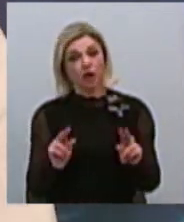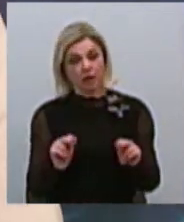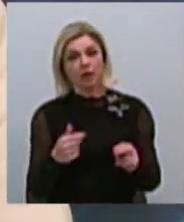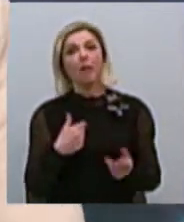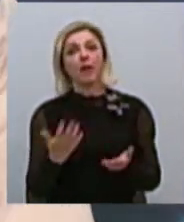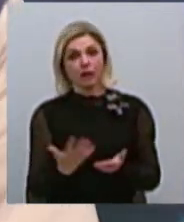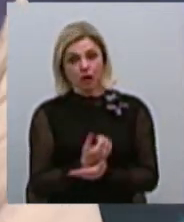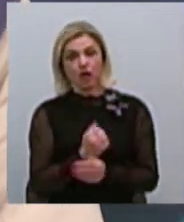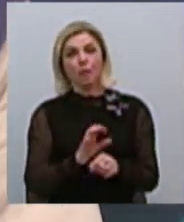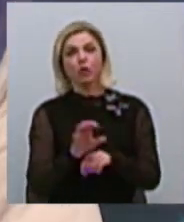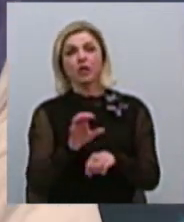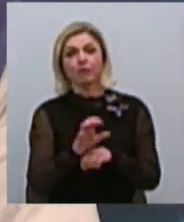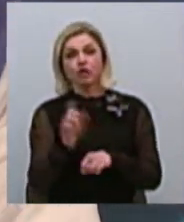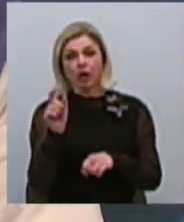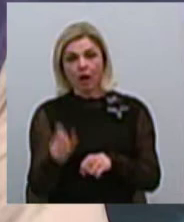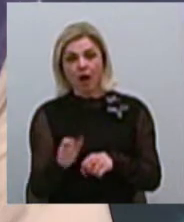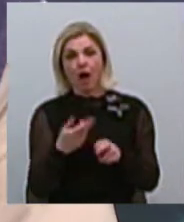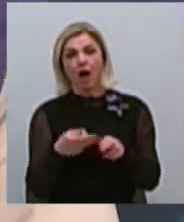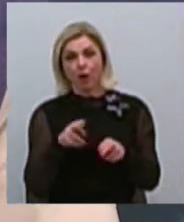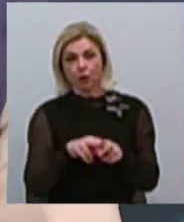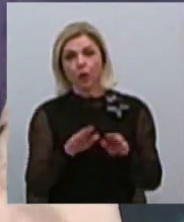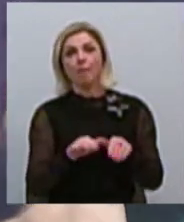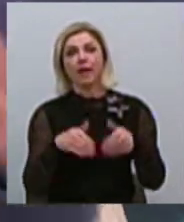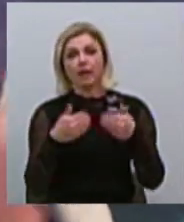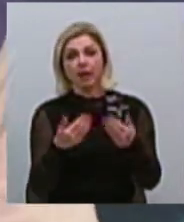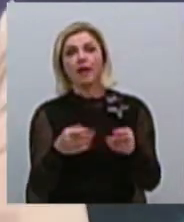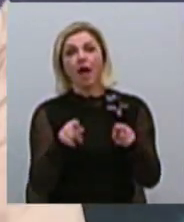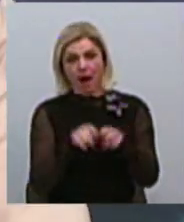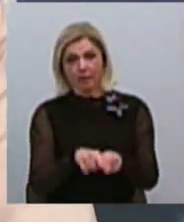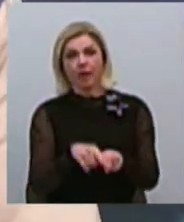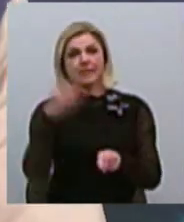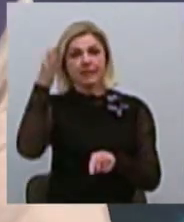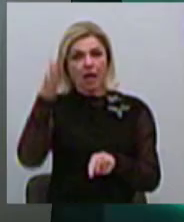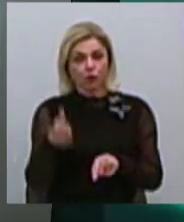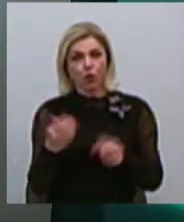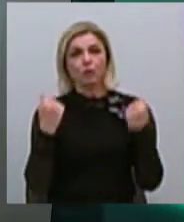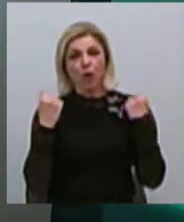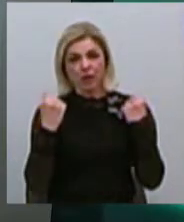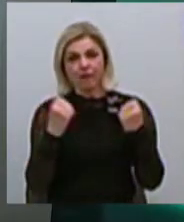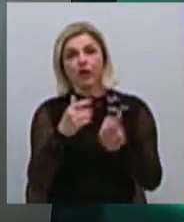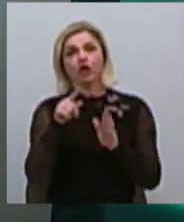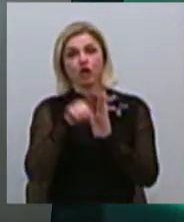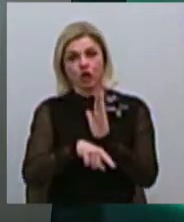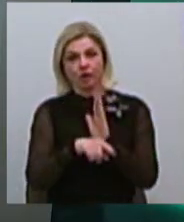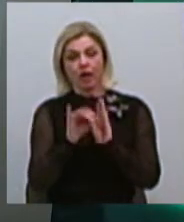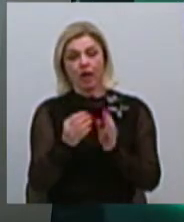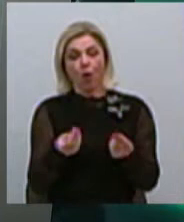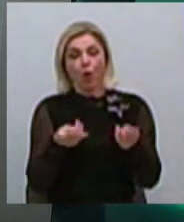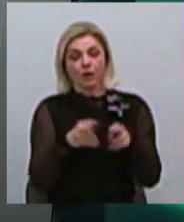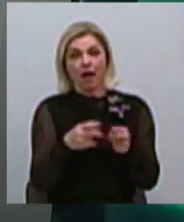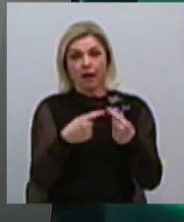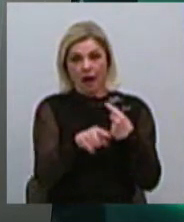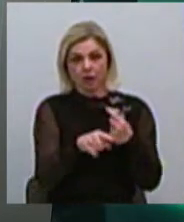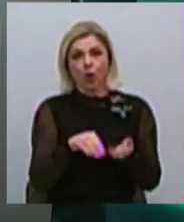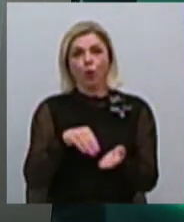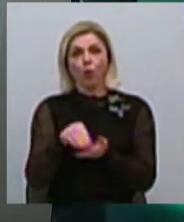поставщика, який був, предложив таку ж, условно говоря, стенку спортивну дешевле. І ми оставшуюся разницю приобрели ще два